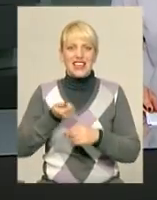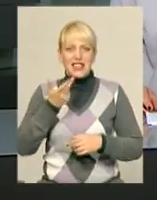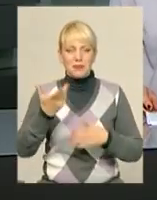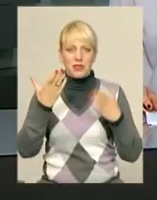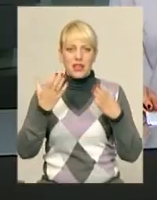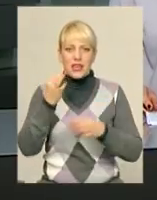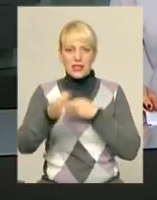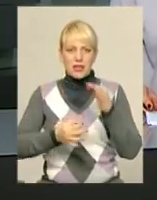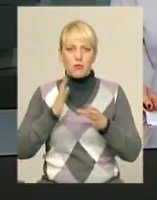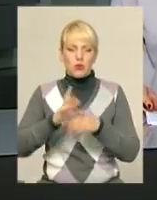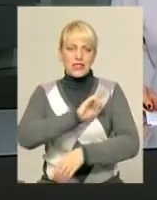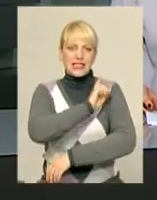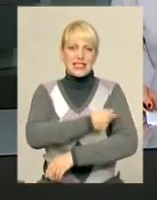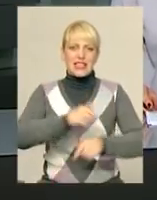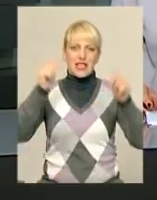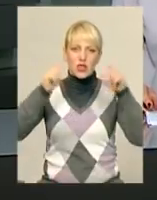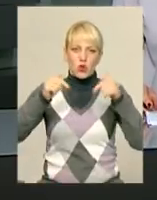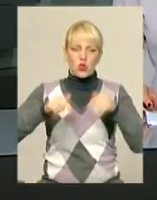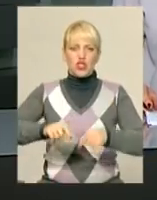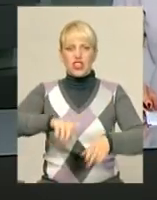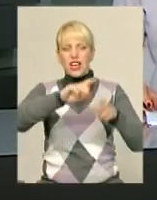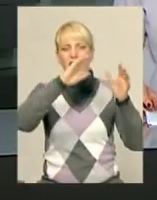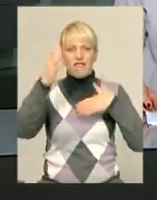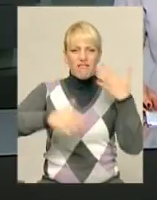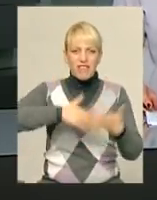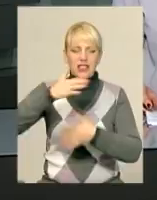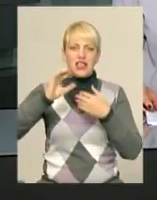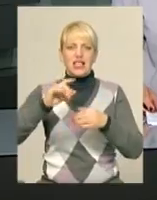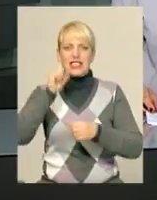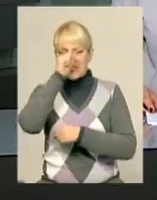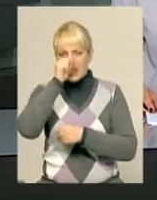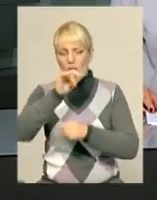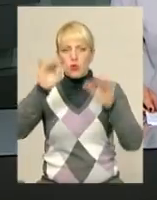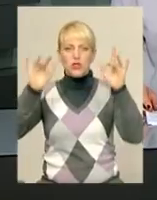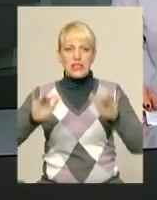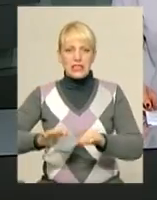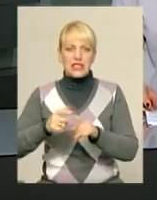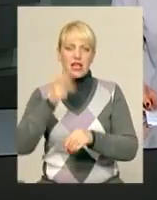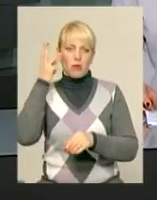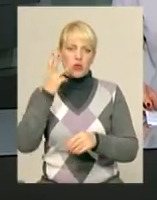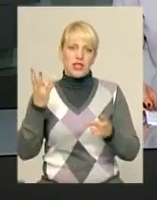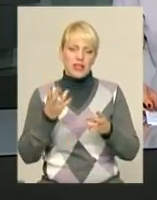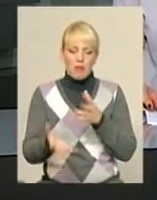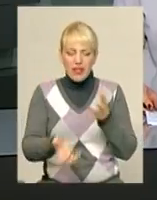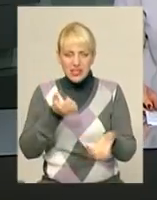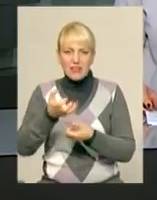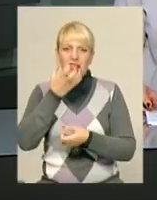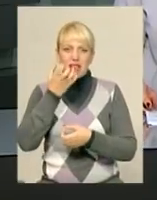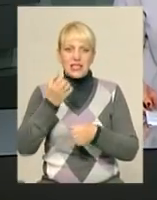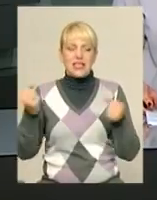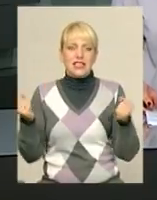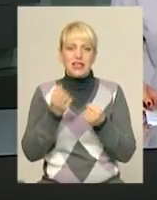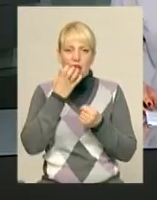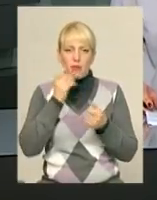Хмельниччині очікуються сильні дощі та шквальні вітри. І навіть заморозки та сніг. Тож подолянам радять діставати зимове взуття та